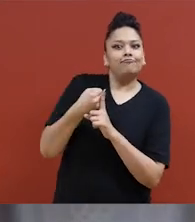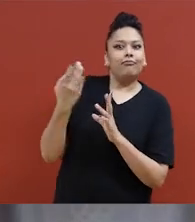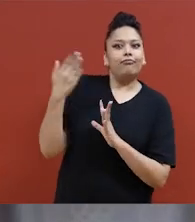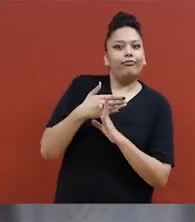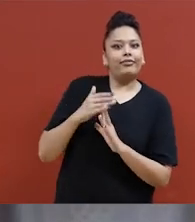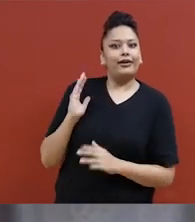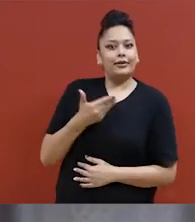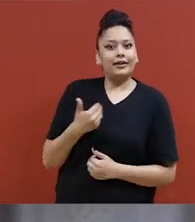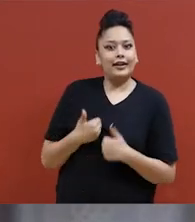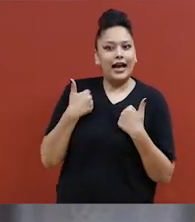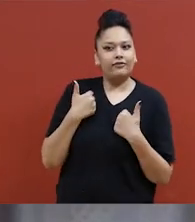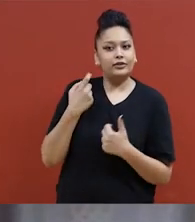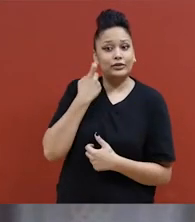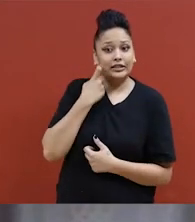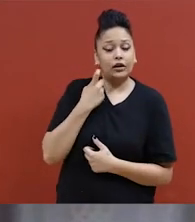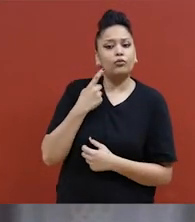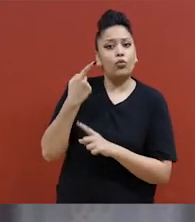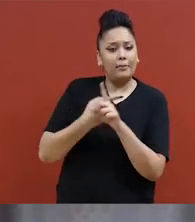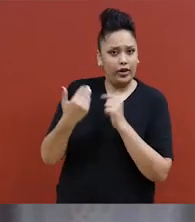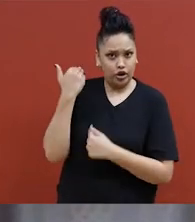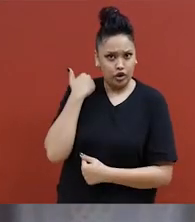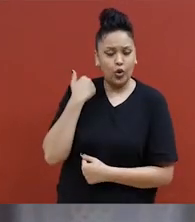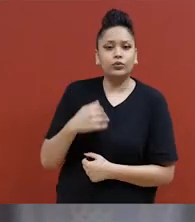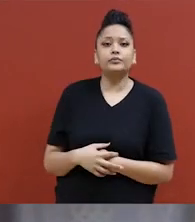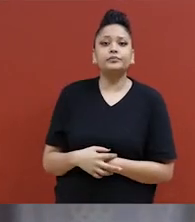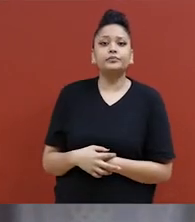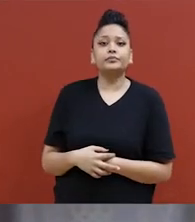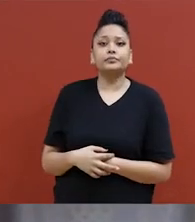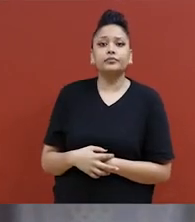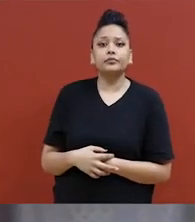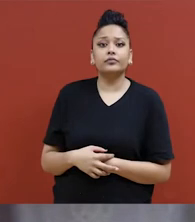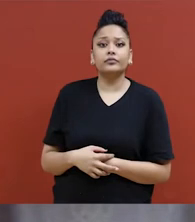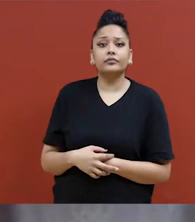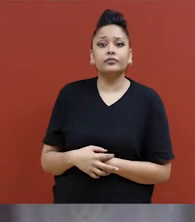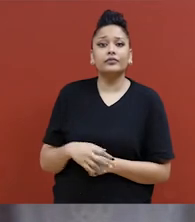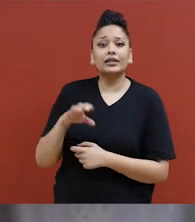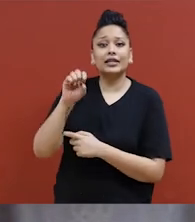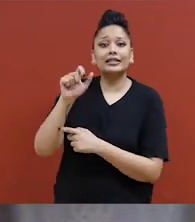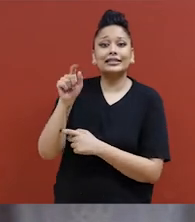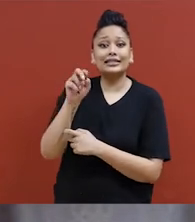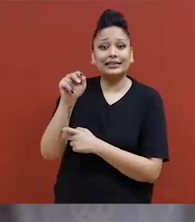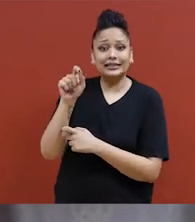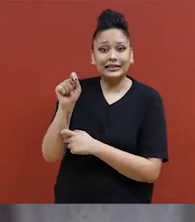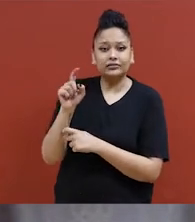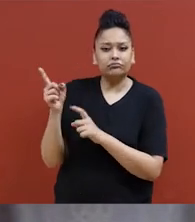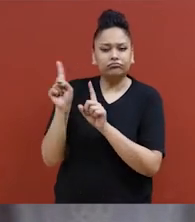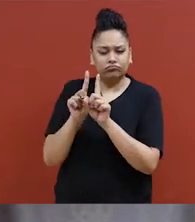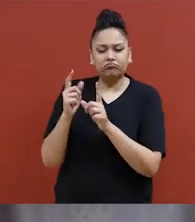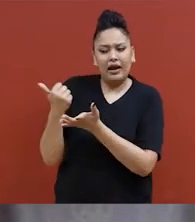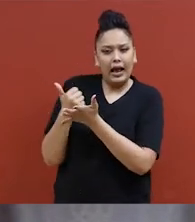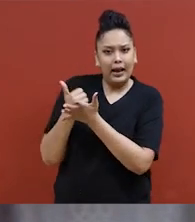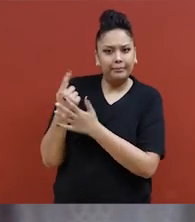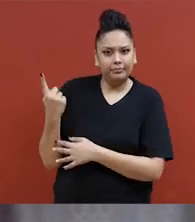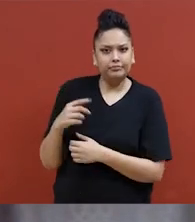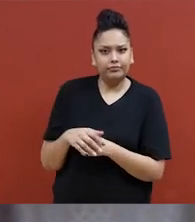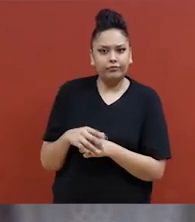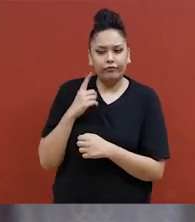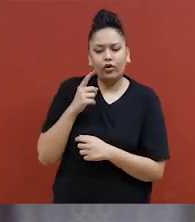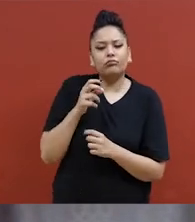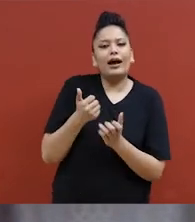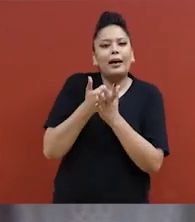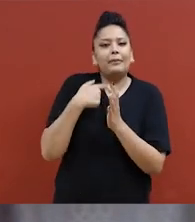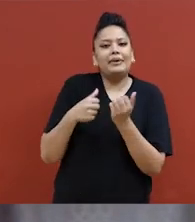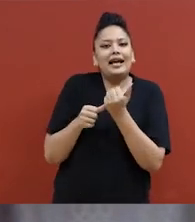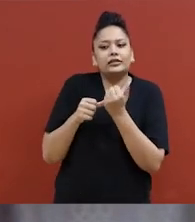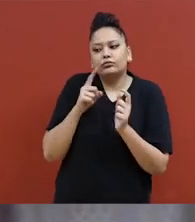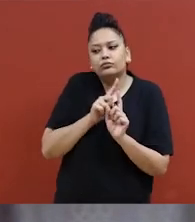En fait, plus récemment, au cours du dernier mois environ, une préposée m'a aidée à me déplacer pour aller aux toilettes. Je lui ai poliment